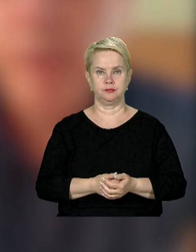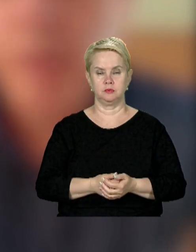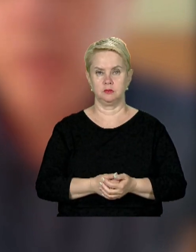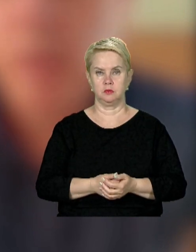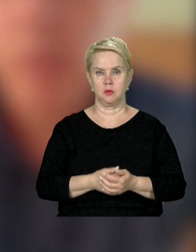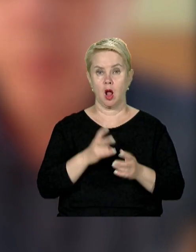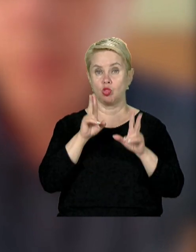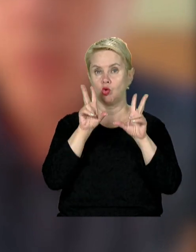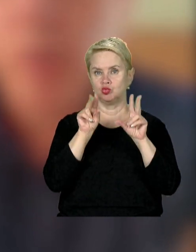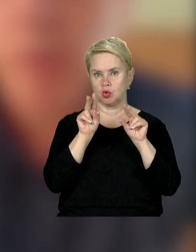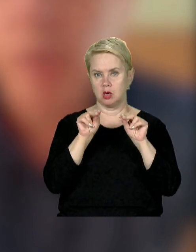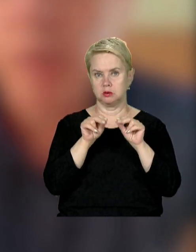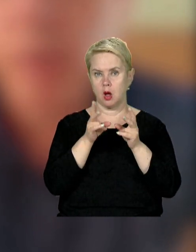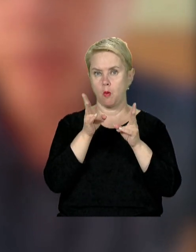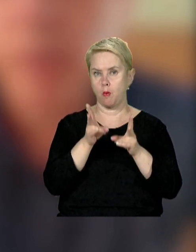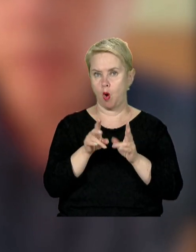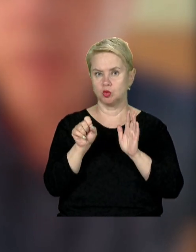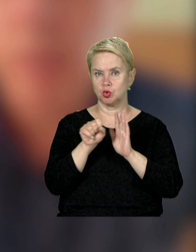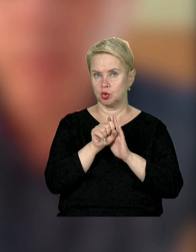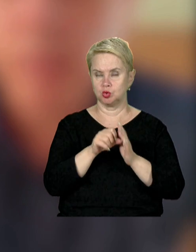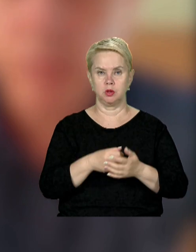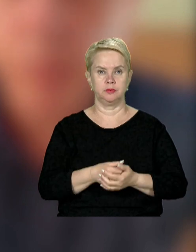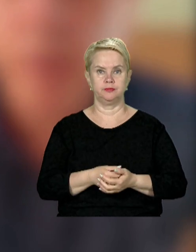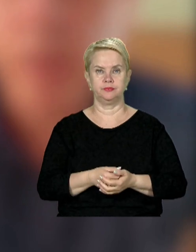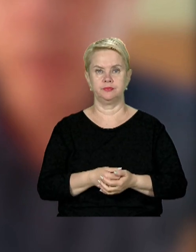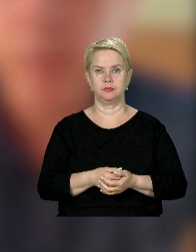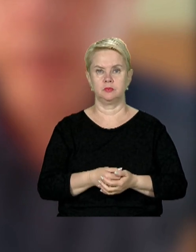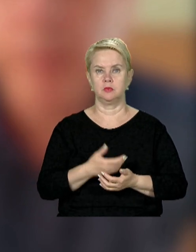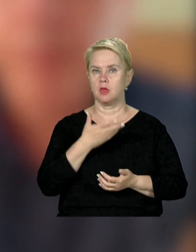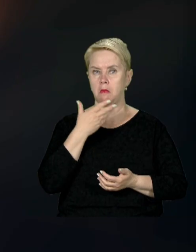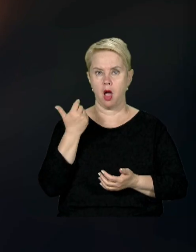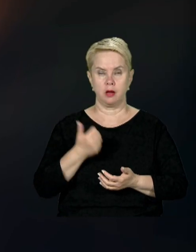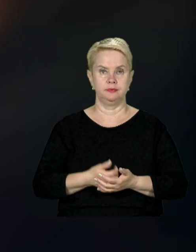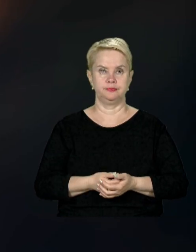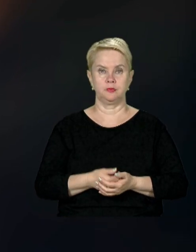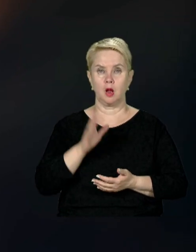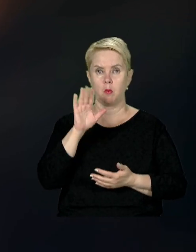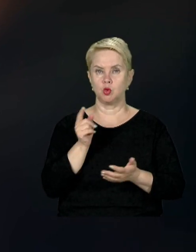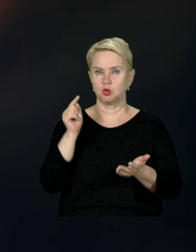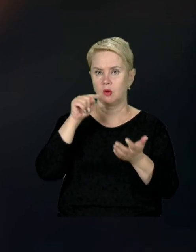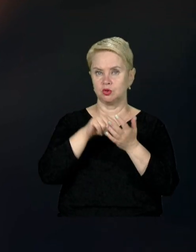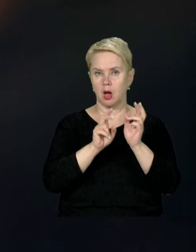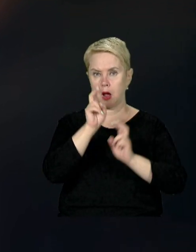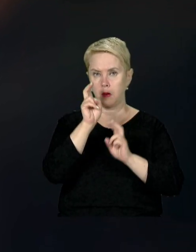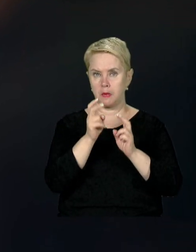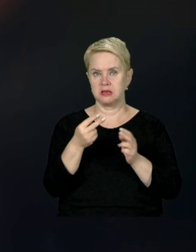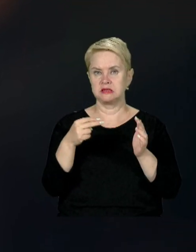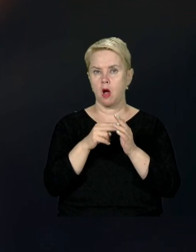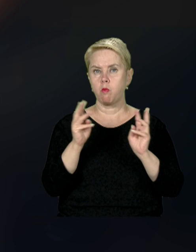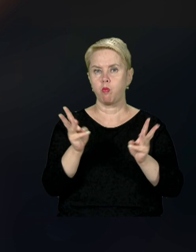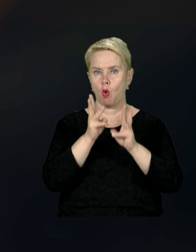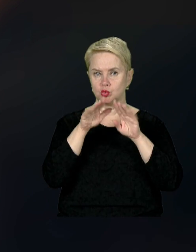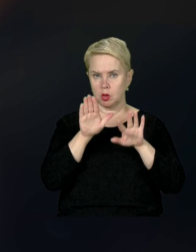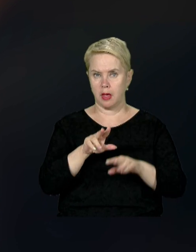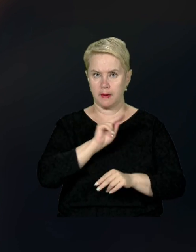На щастя, постраждалих і вбитих немає. Після влучання на підприємствах сталася пожежа.